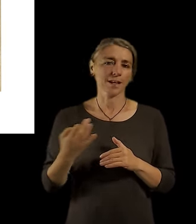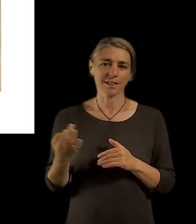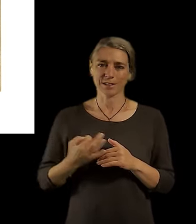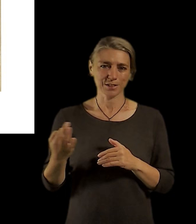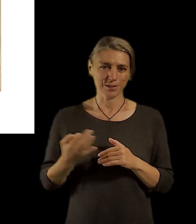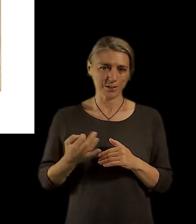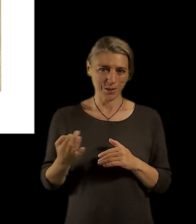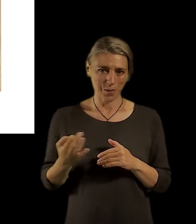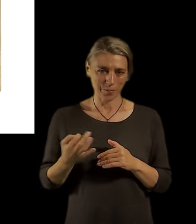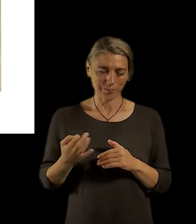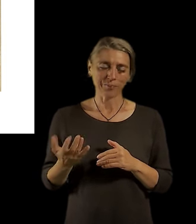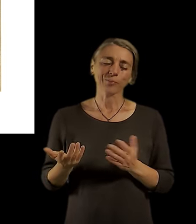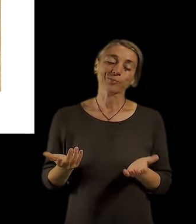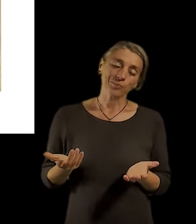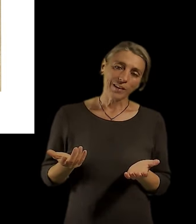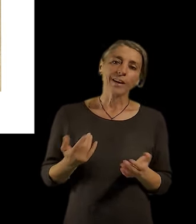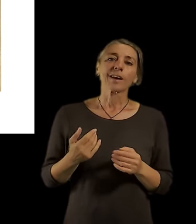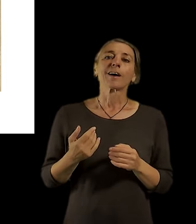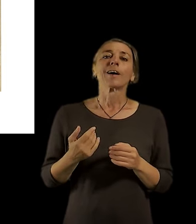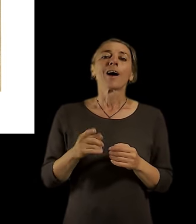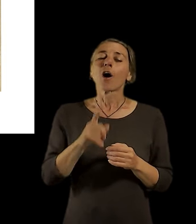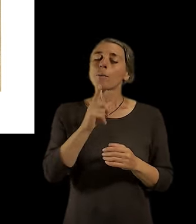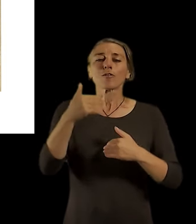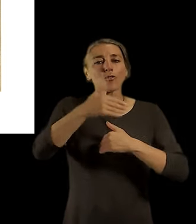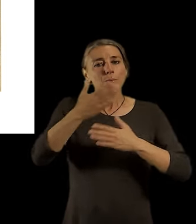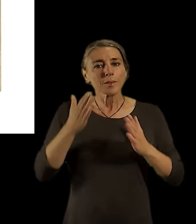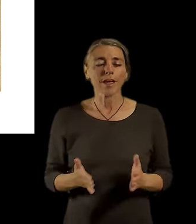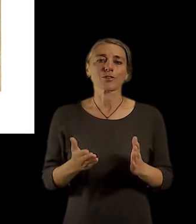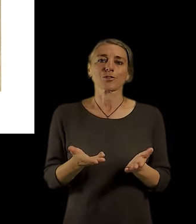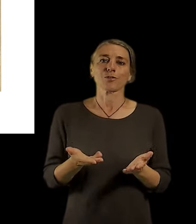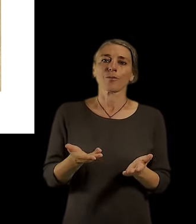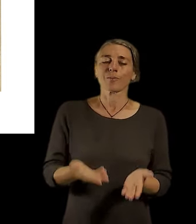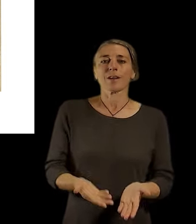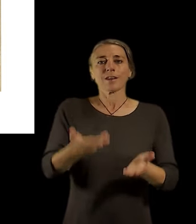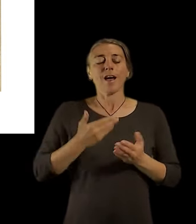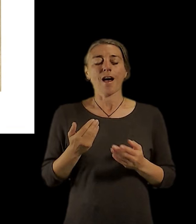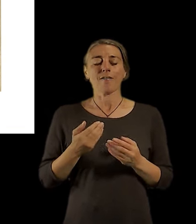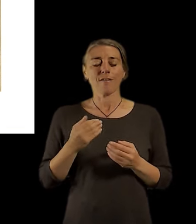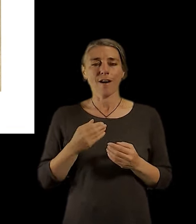tak jako strašně inspirativní, jako vlastně to pomezí